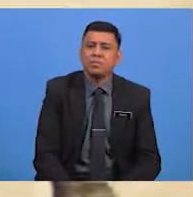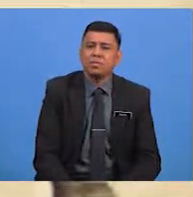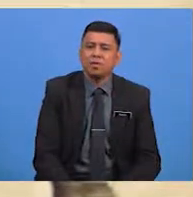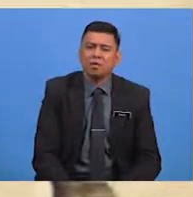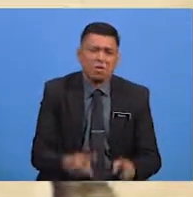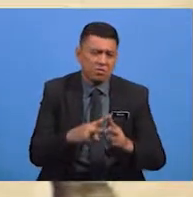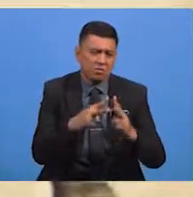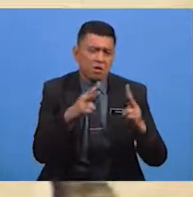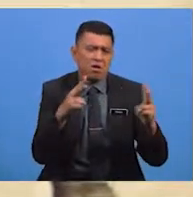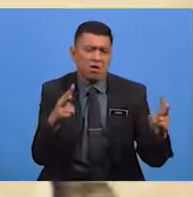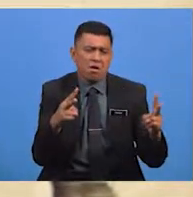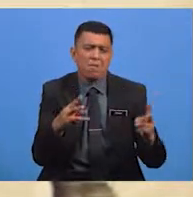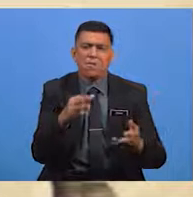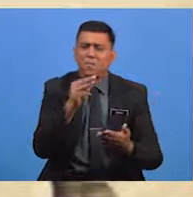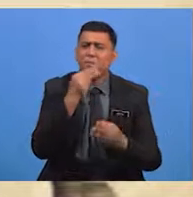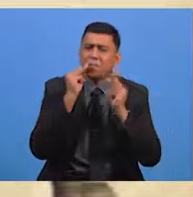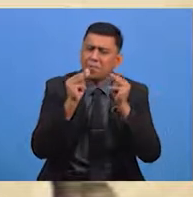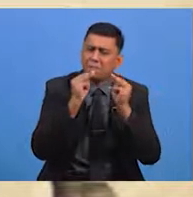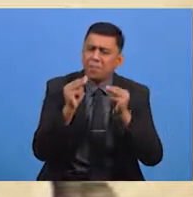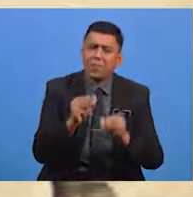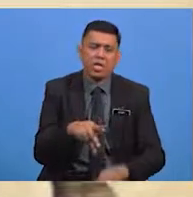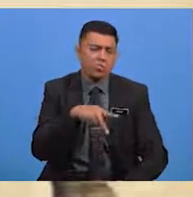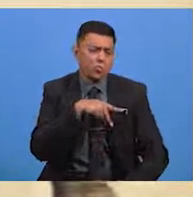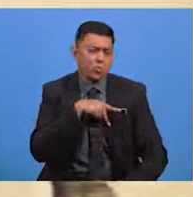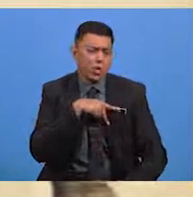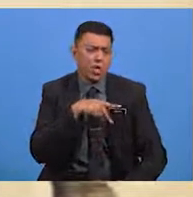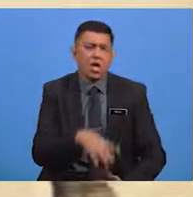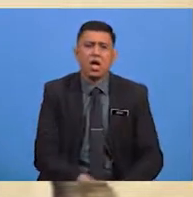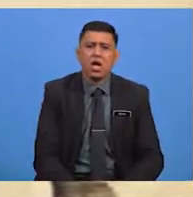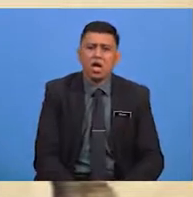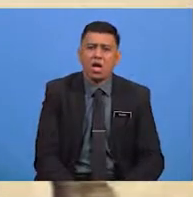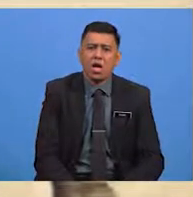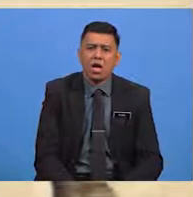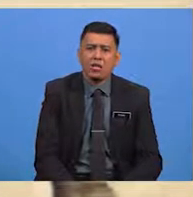Terperilah madapati nintuan